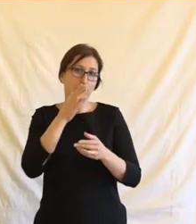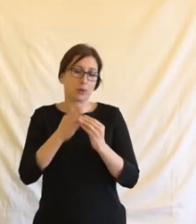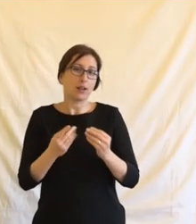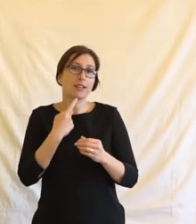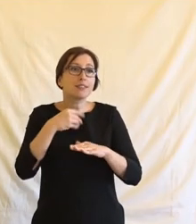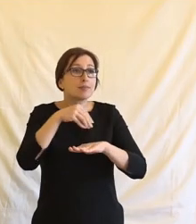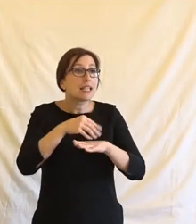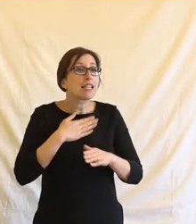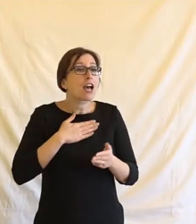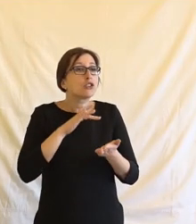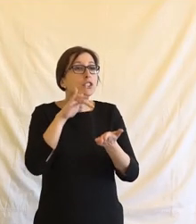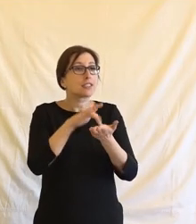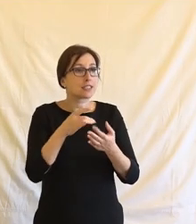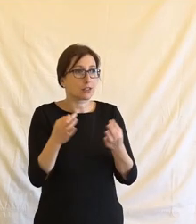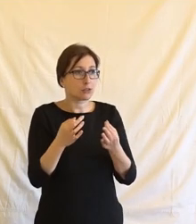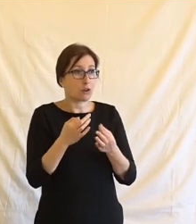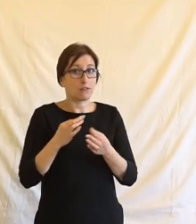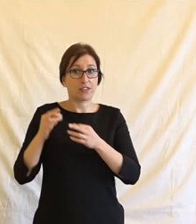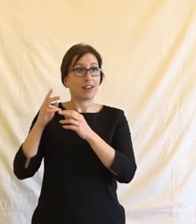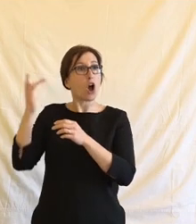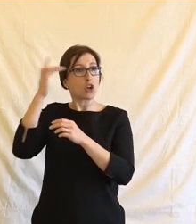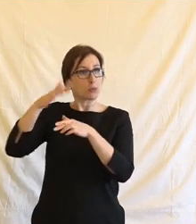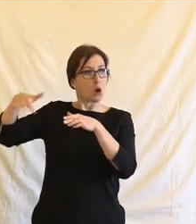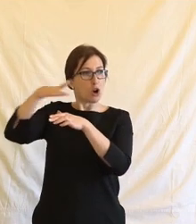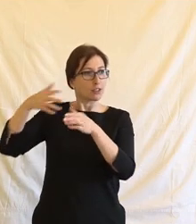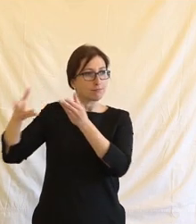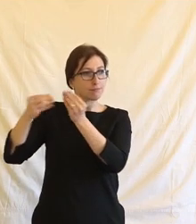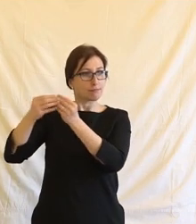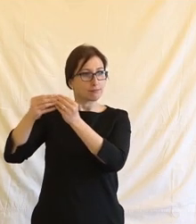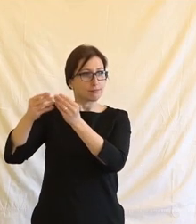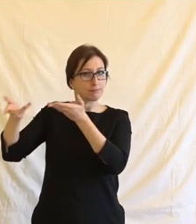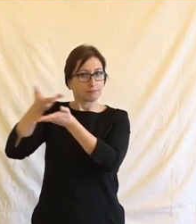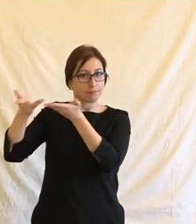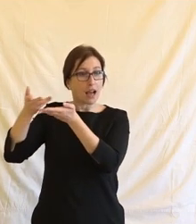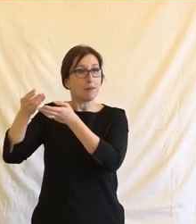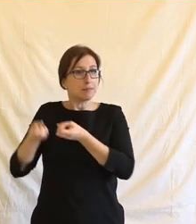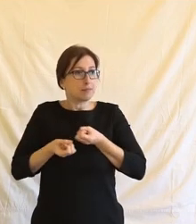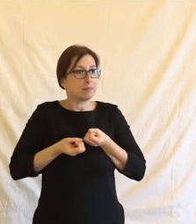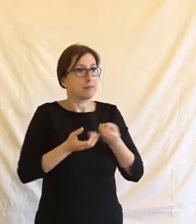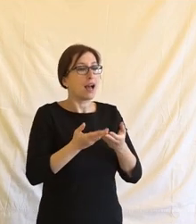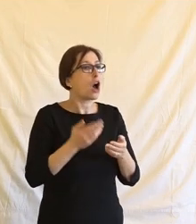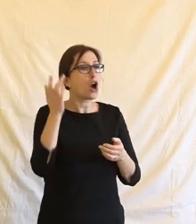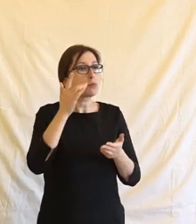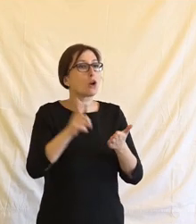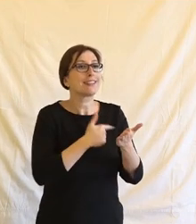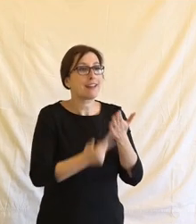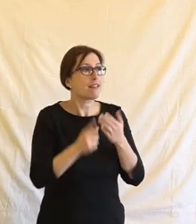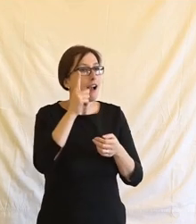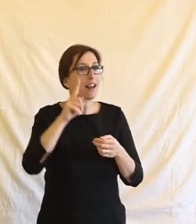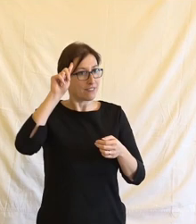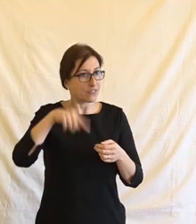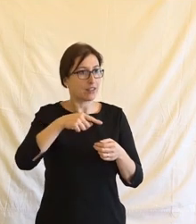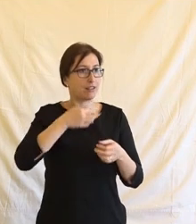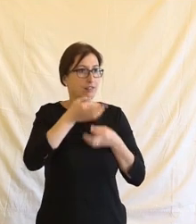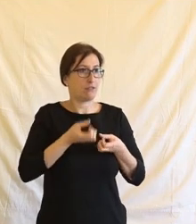právě cílem je, aby tomu, co vy řešíte na té odborné úrovni, jsme porozuměli i neodborníci a